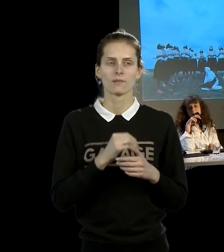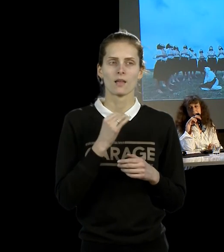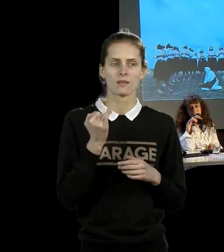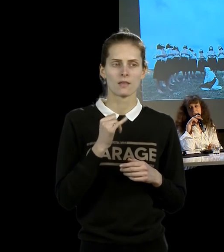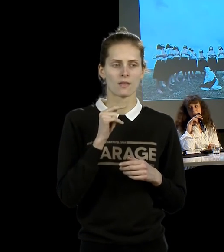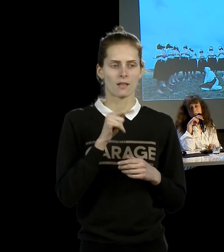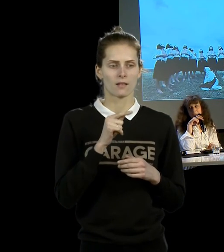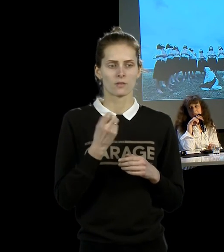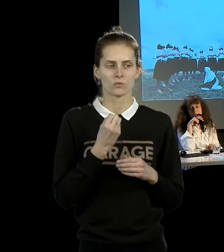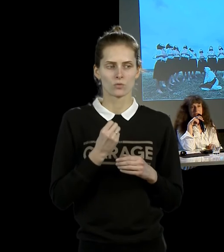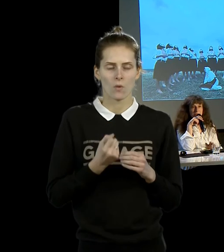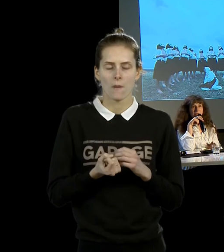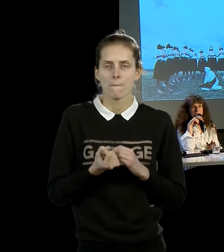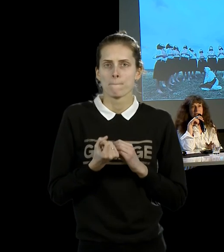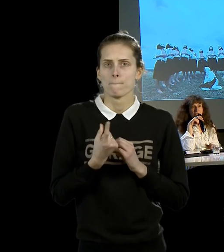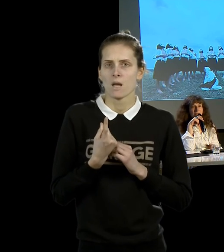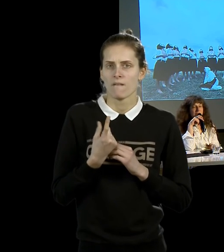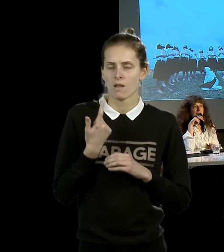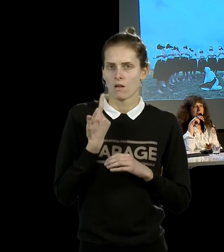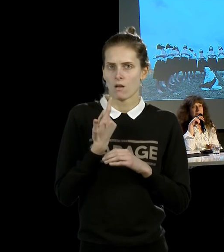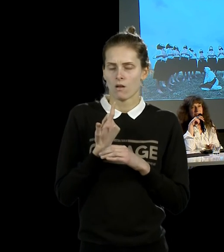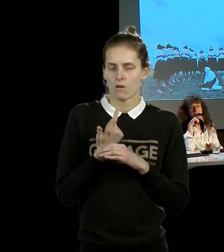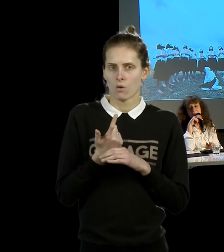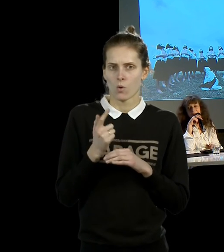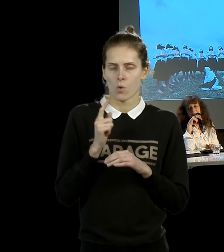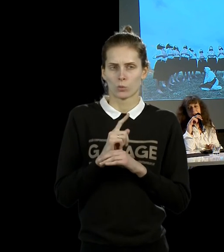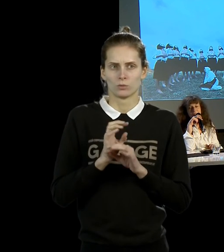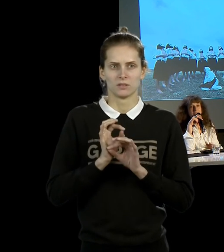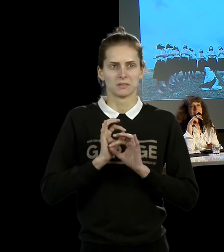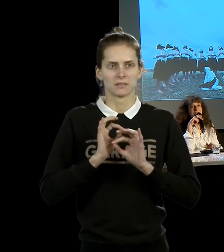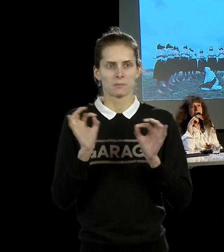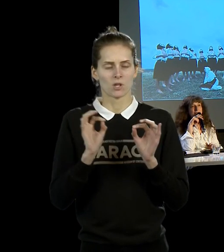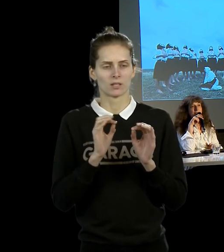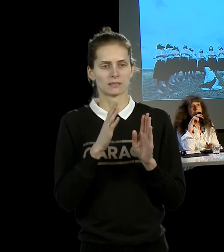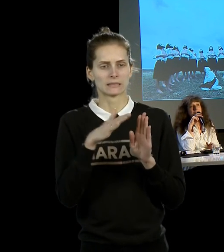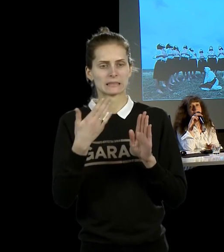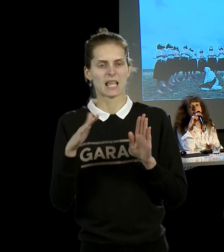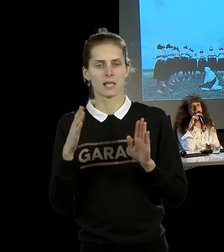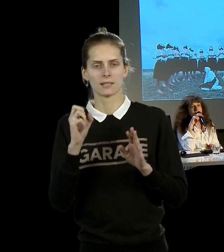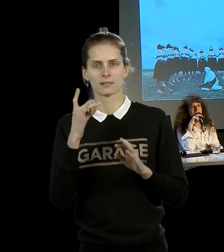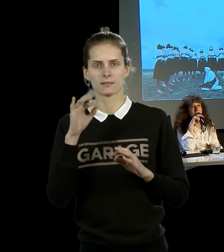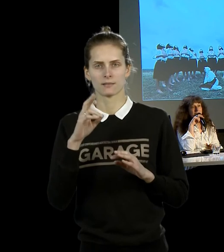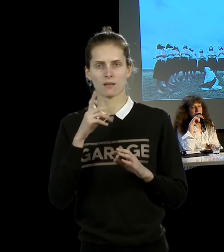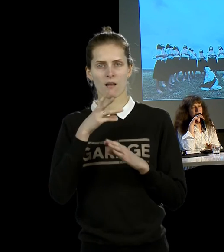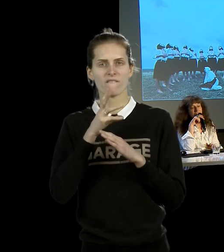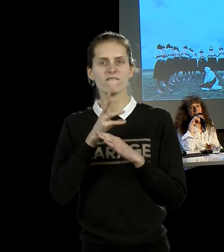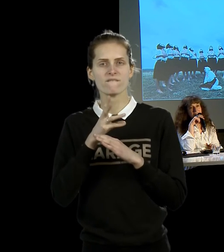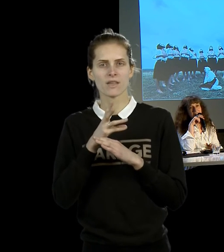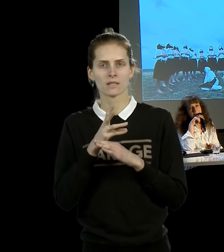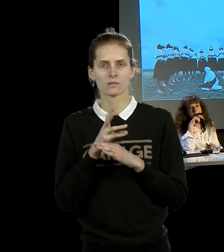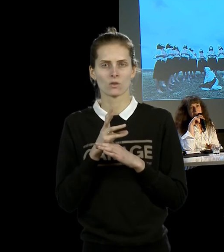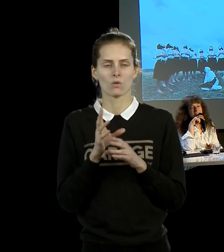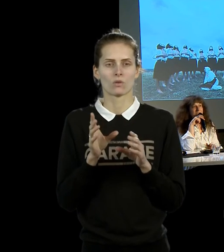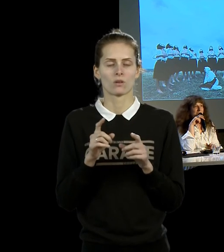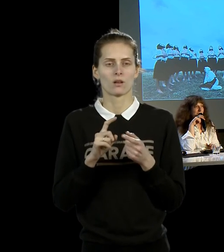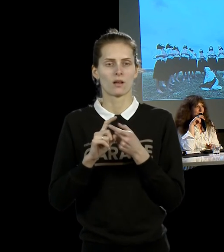возникает совершенно скабряда вот такой очень замечательной этнографической серии видео, эротический